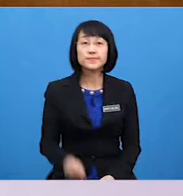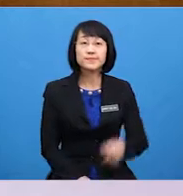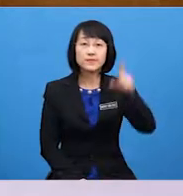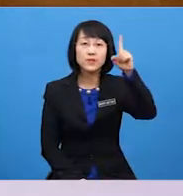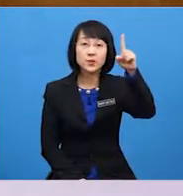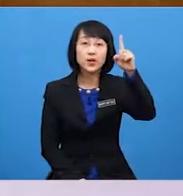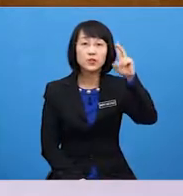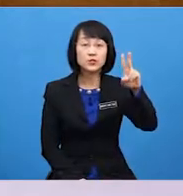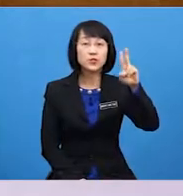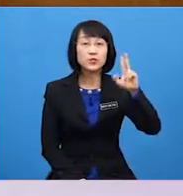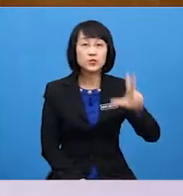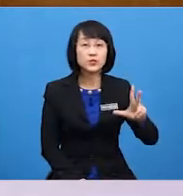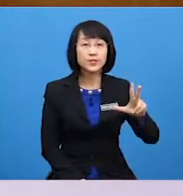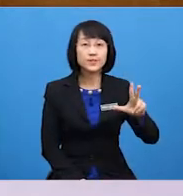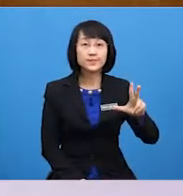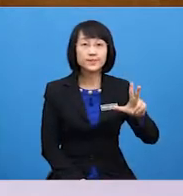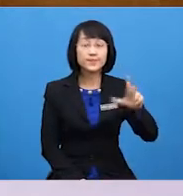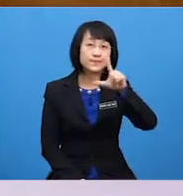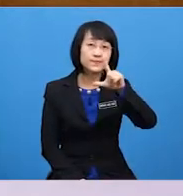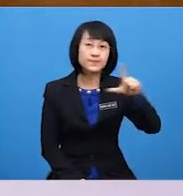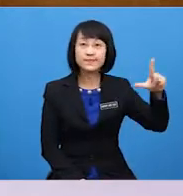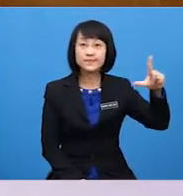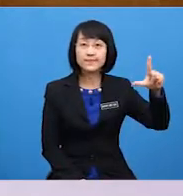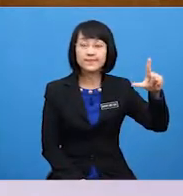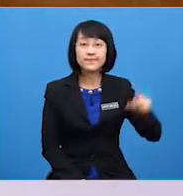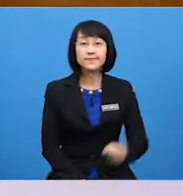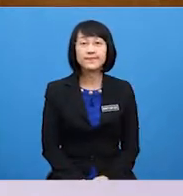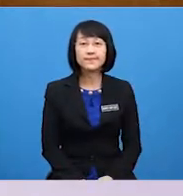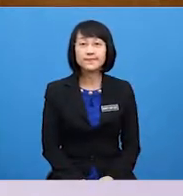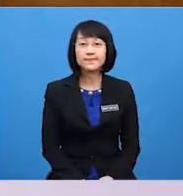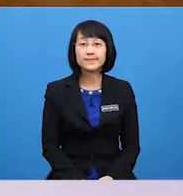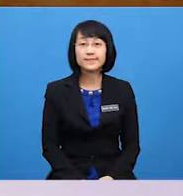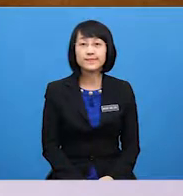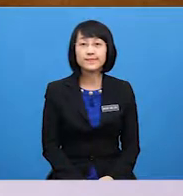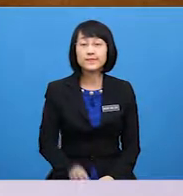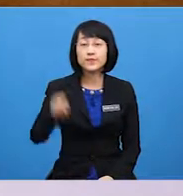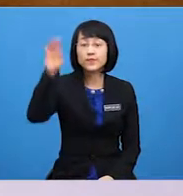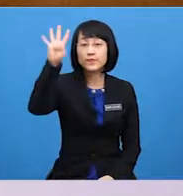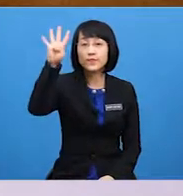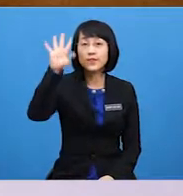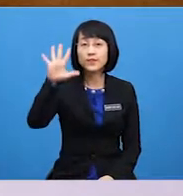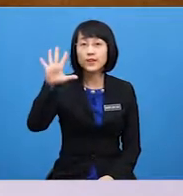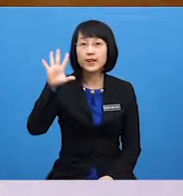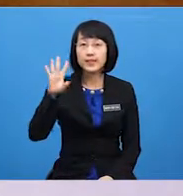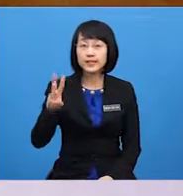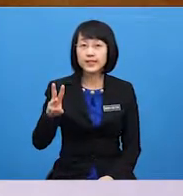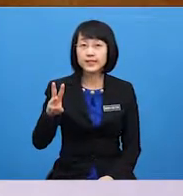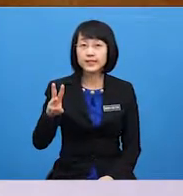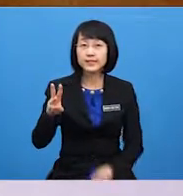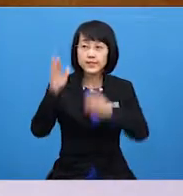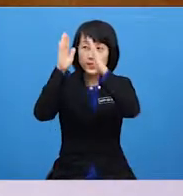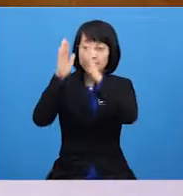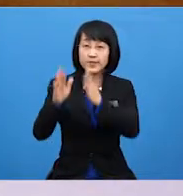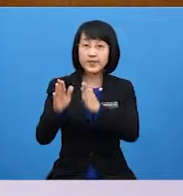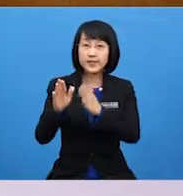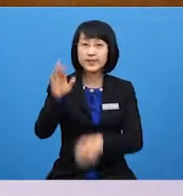2, 3 are arranged in the left column Dots 4, 5, 6 are arranged